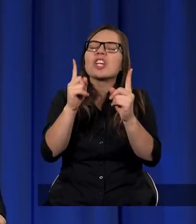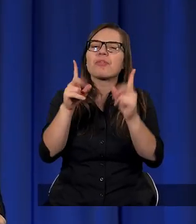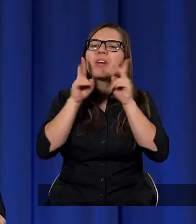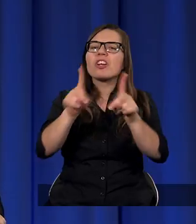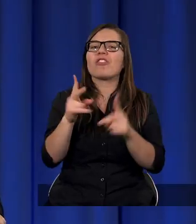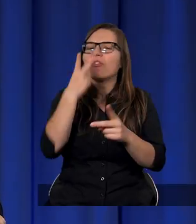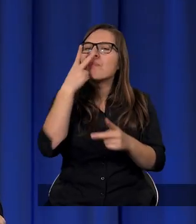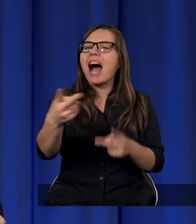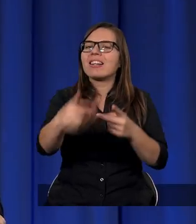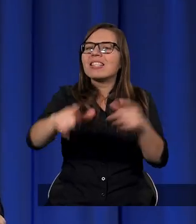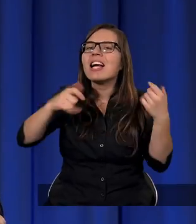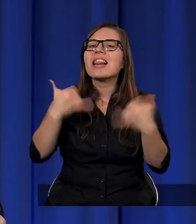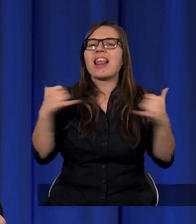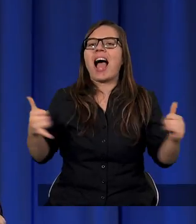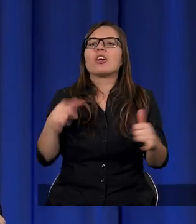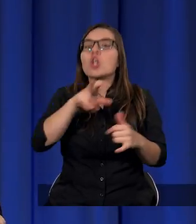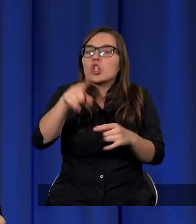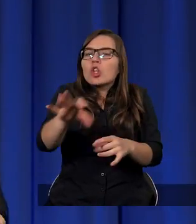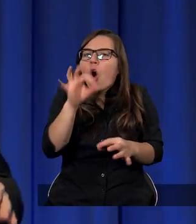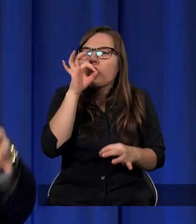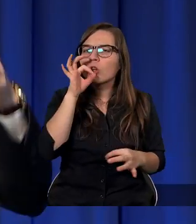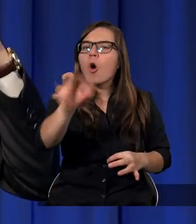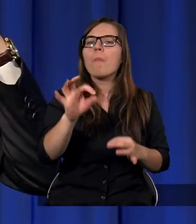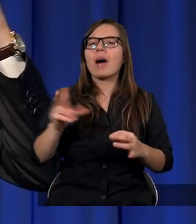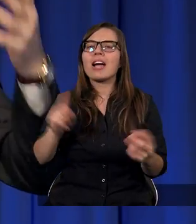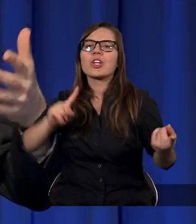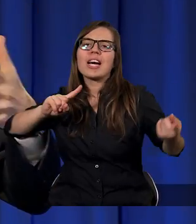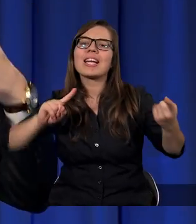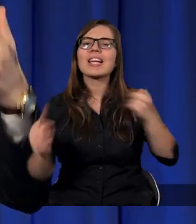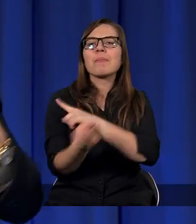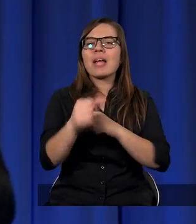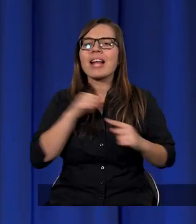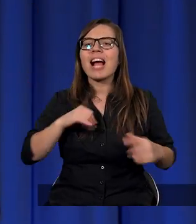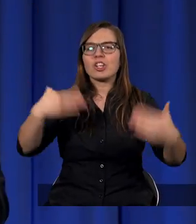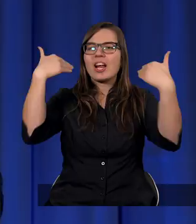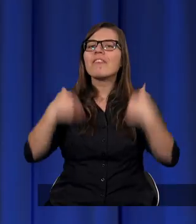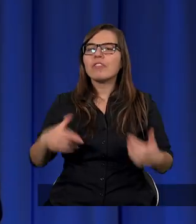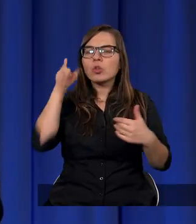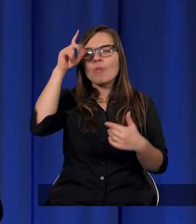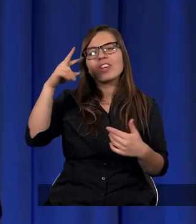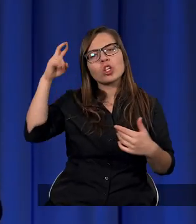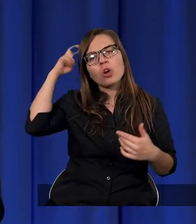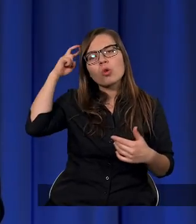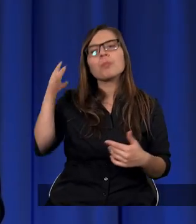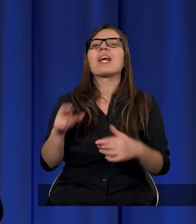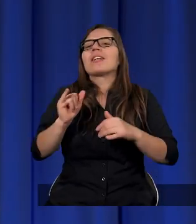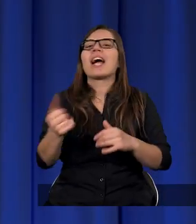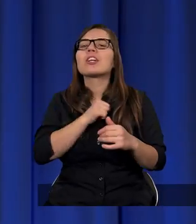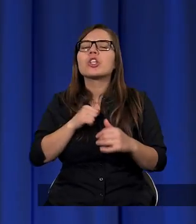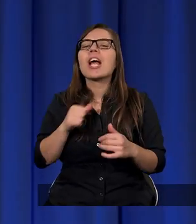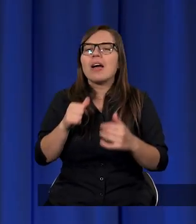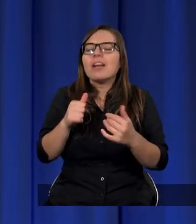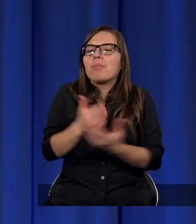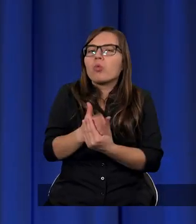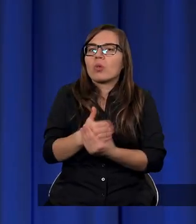I czy to jest dobre? Czy to jest dobre, że zmienia się ten paradygmat, ten wzór, to rozumienie, jakim się posługujemy?